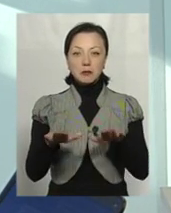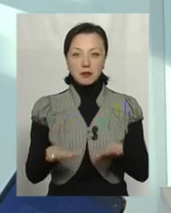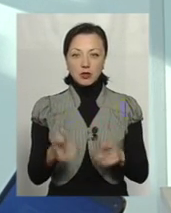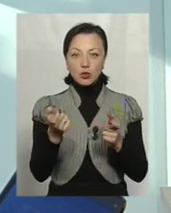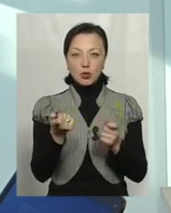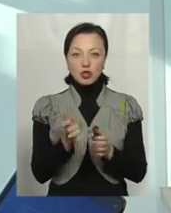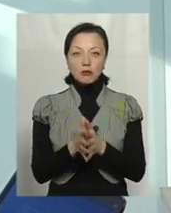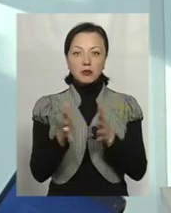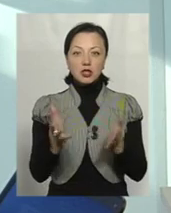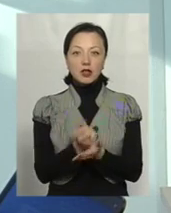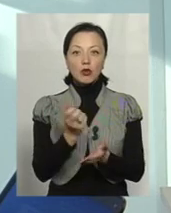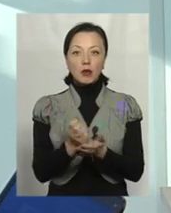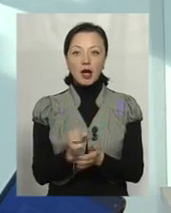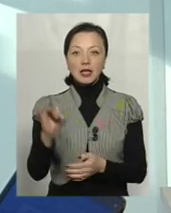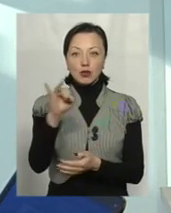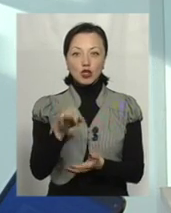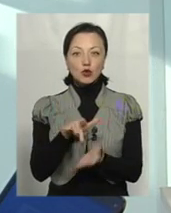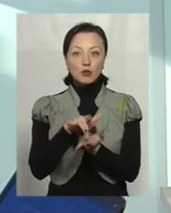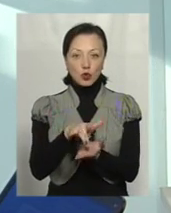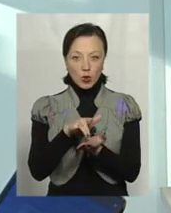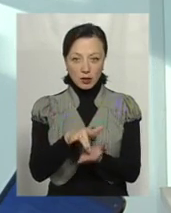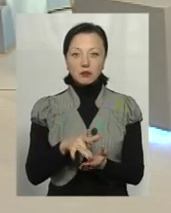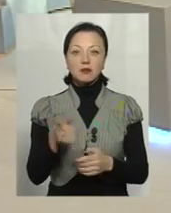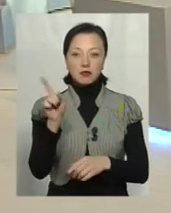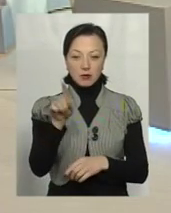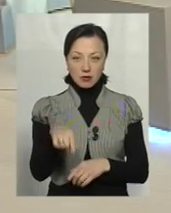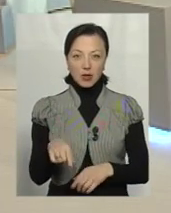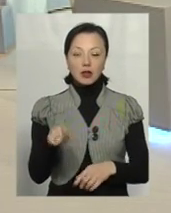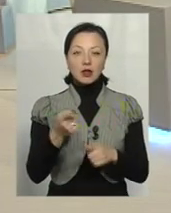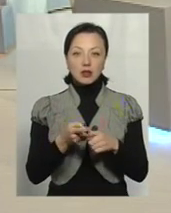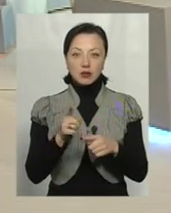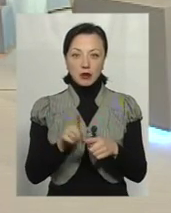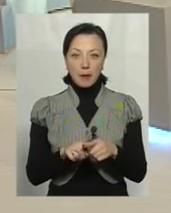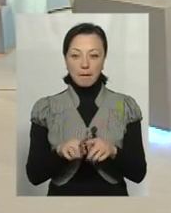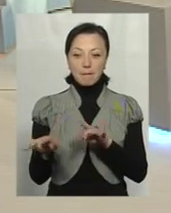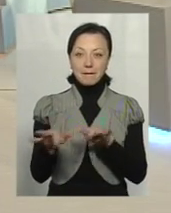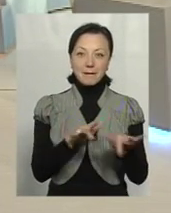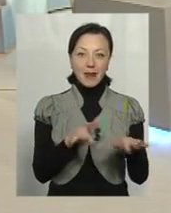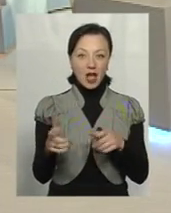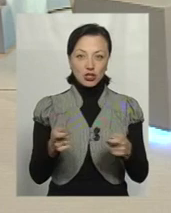заробляє на історичному туризмі. Ну, мабуть, той самий менеджмент